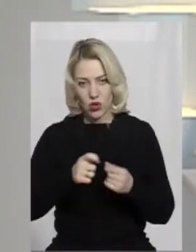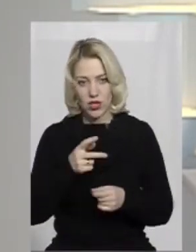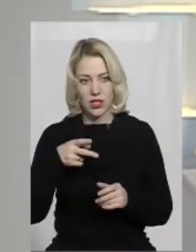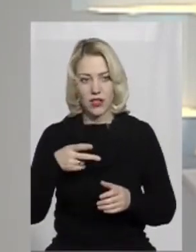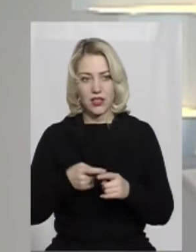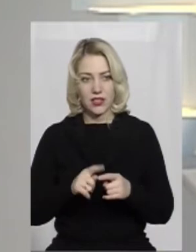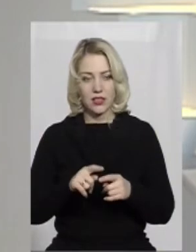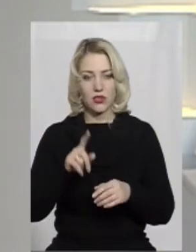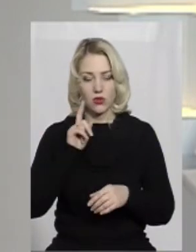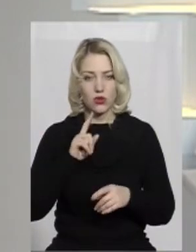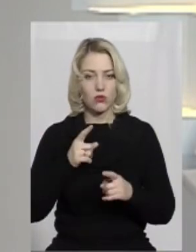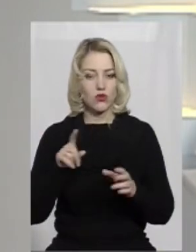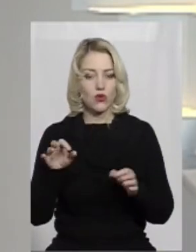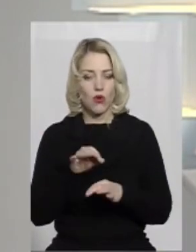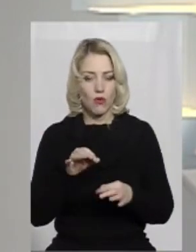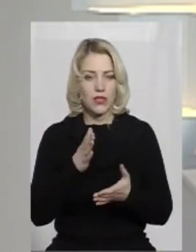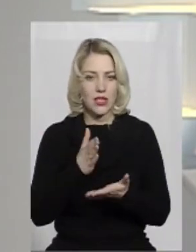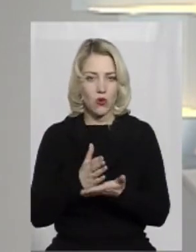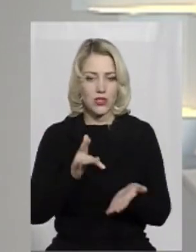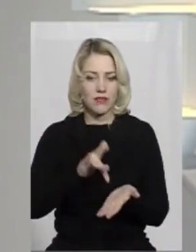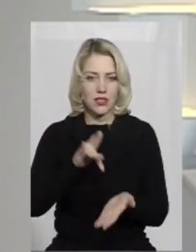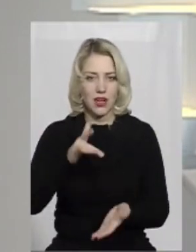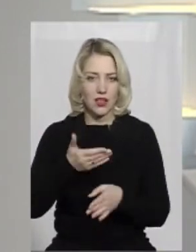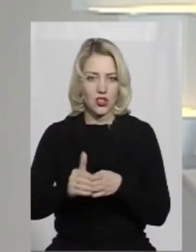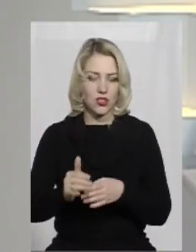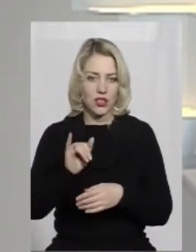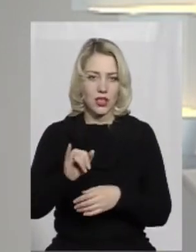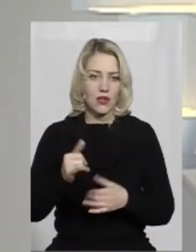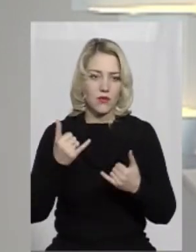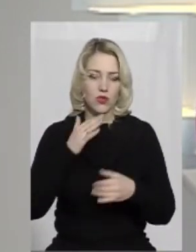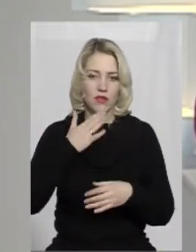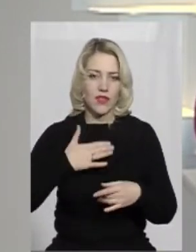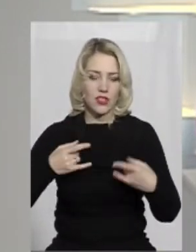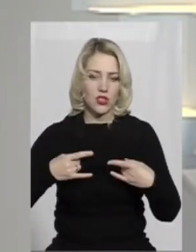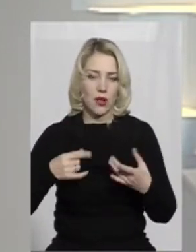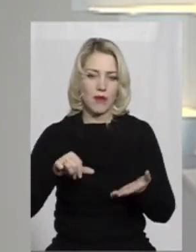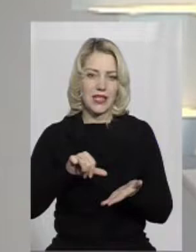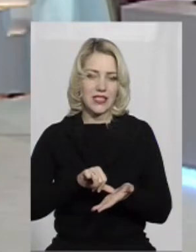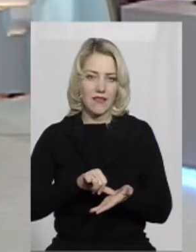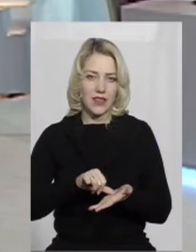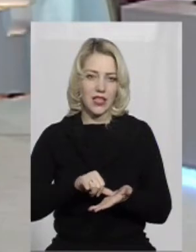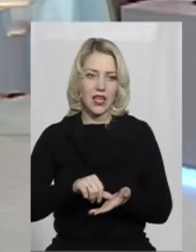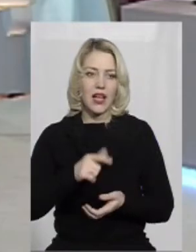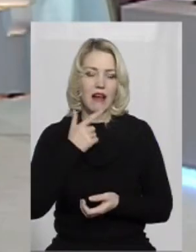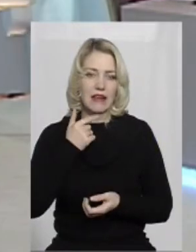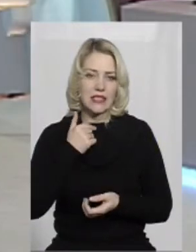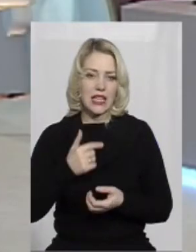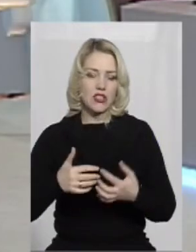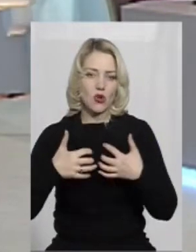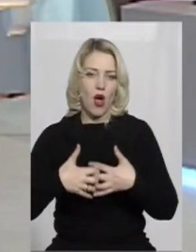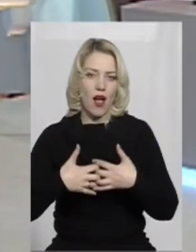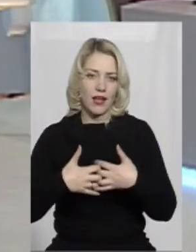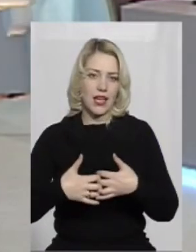логістично це зручно, бо область знаходиться у центральній частині. Сьогодні у нашій студії представник Красилівського